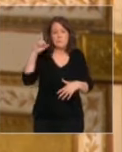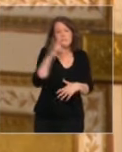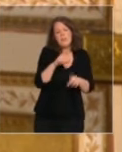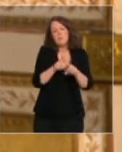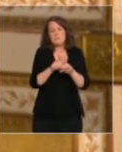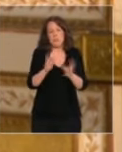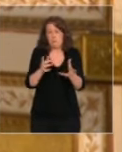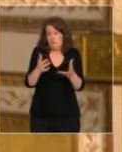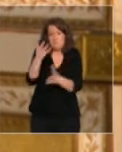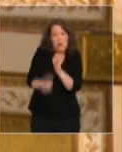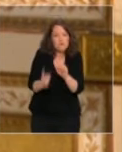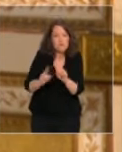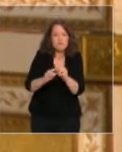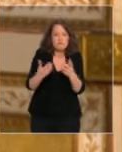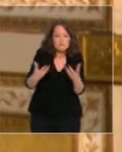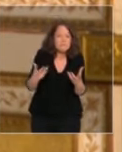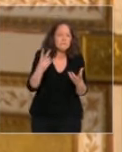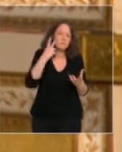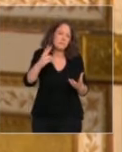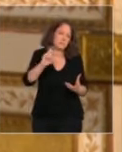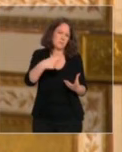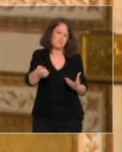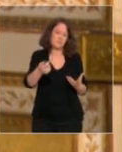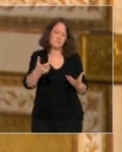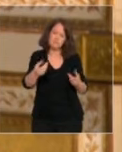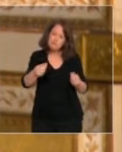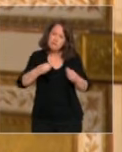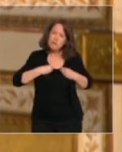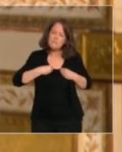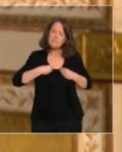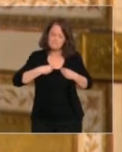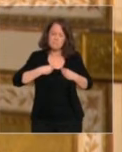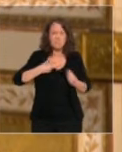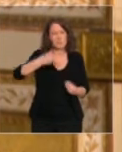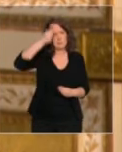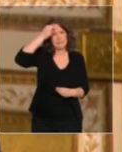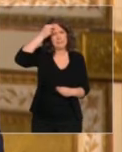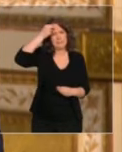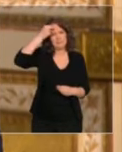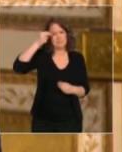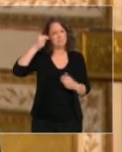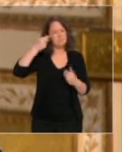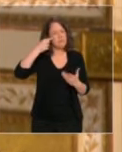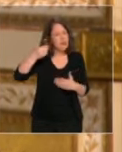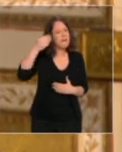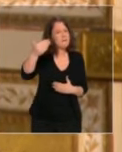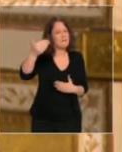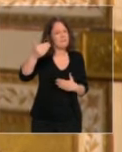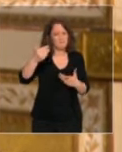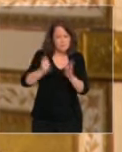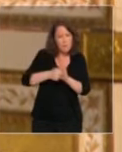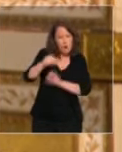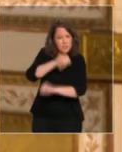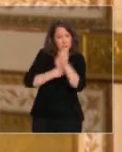notre logistique, nous en tirerons toutes les conséquences en temps voulu quand il s'agira de nous réorganiser.